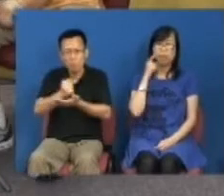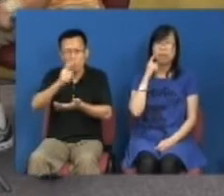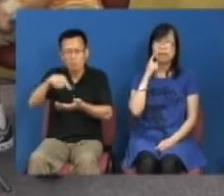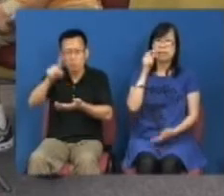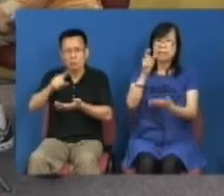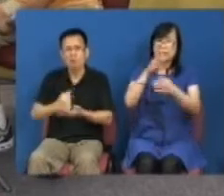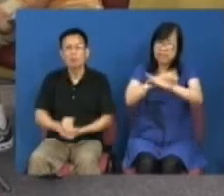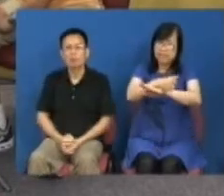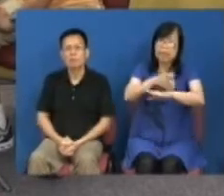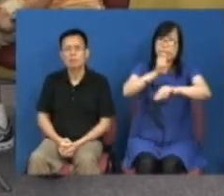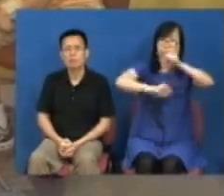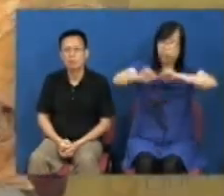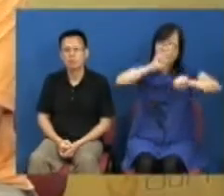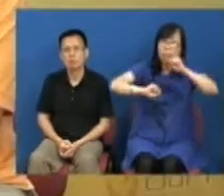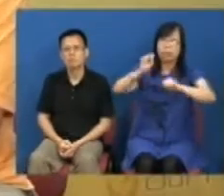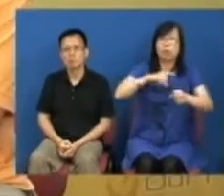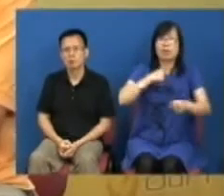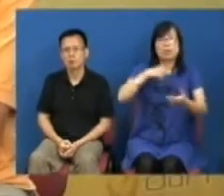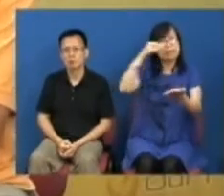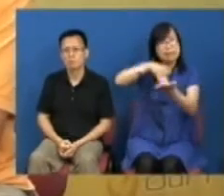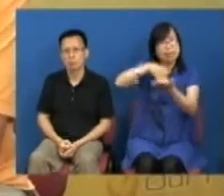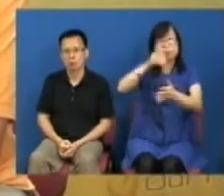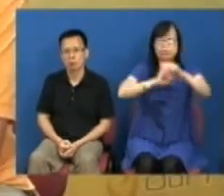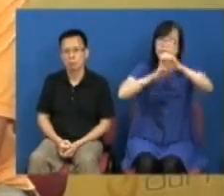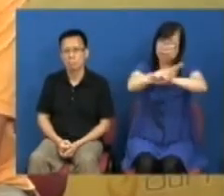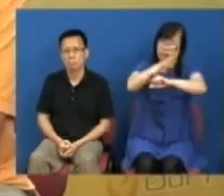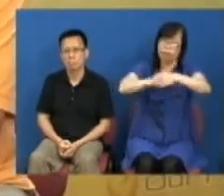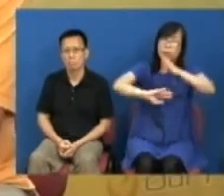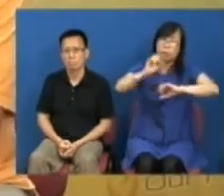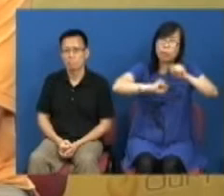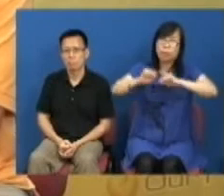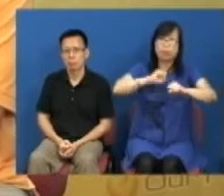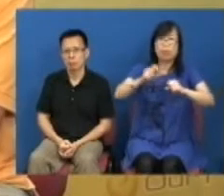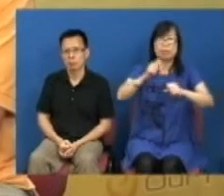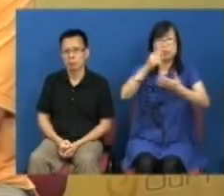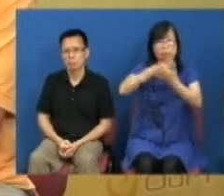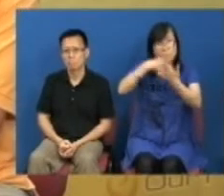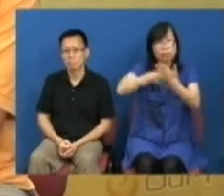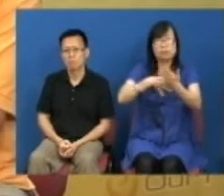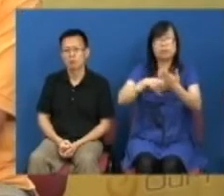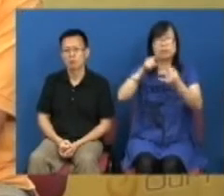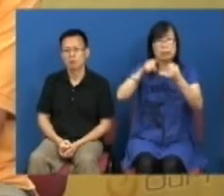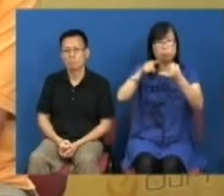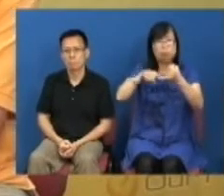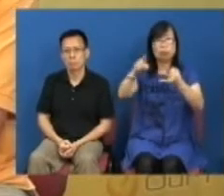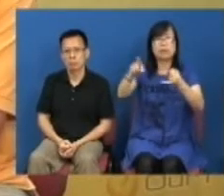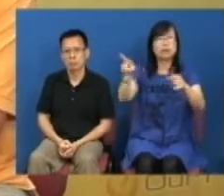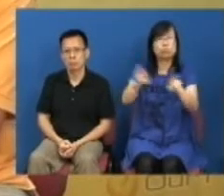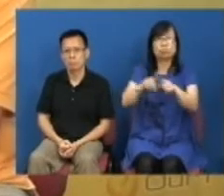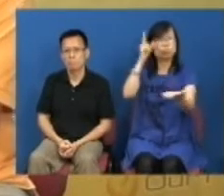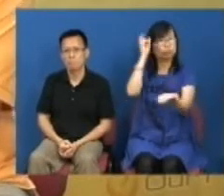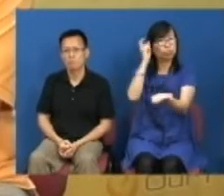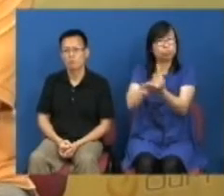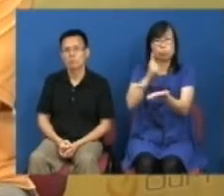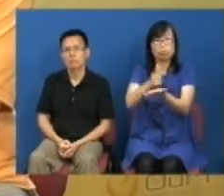社会运动或者是我们参与社会运动其实那个过程和结果是同样重要的